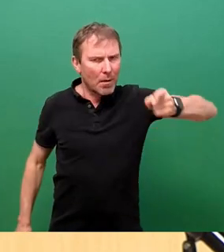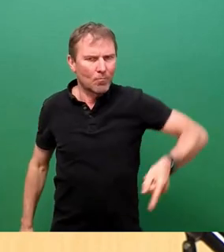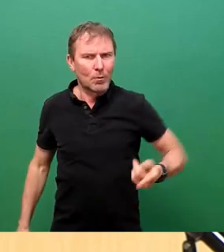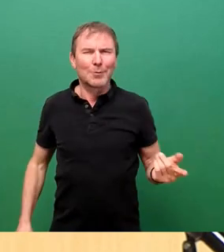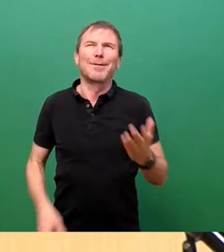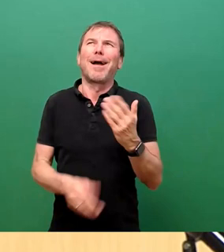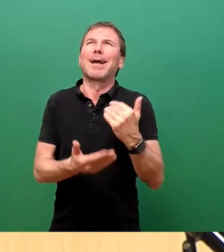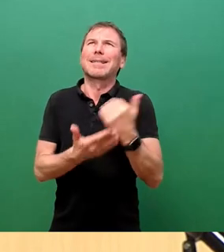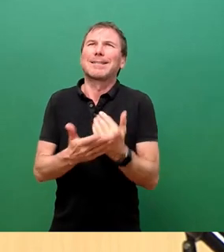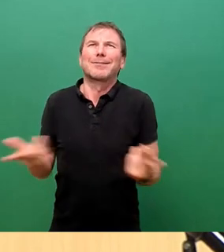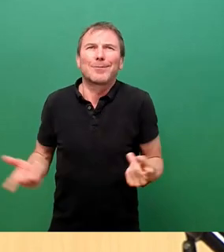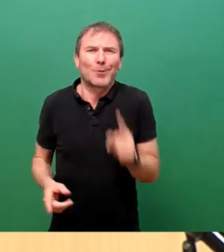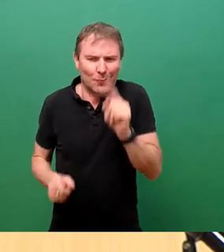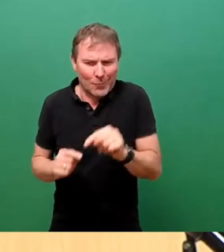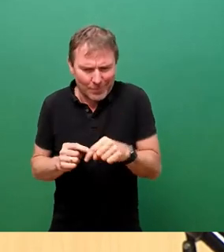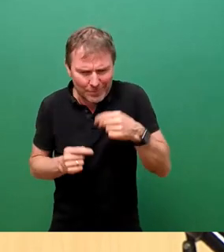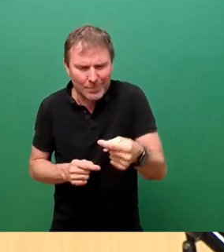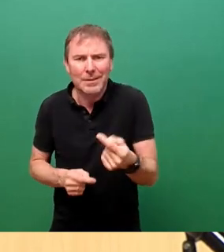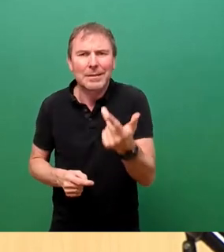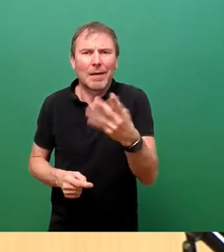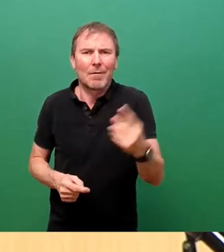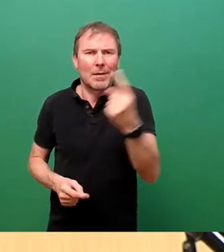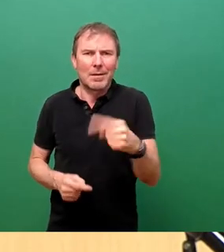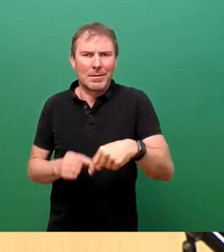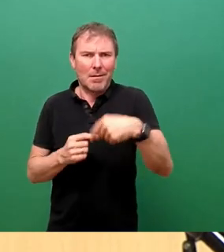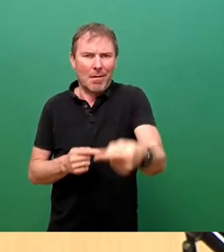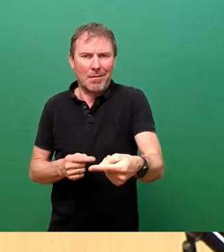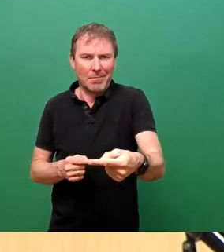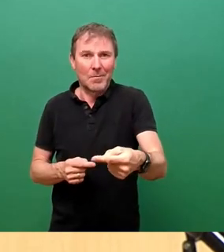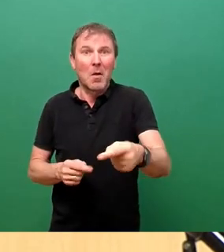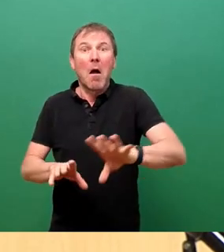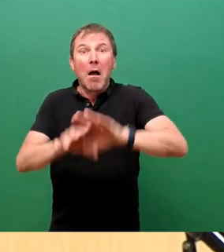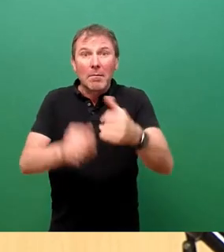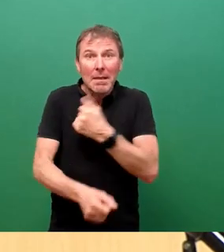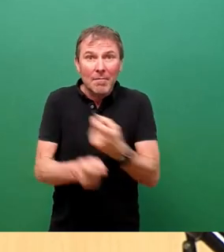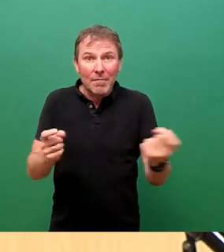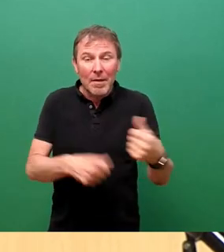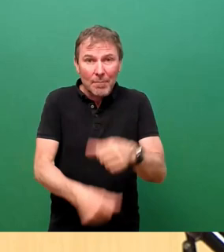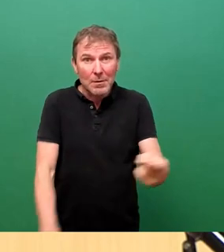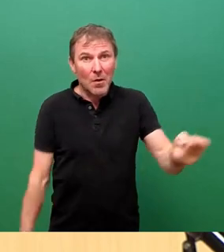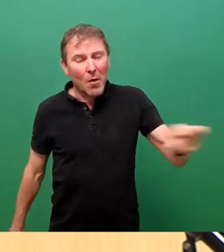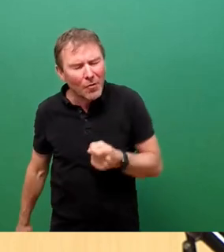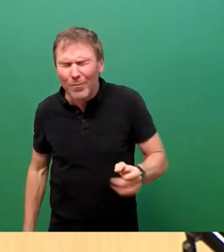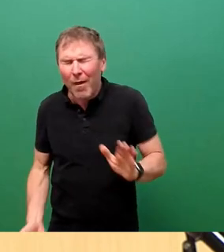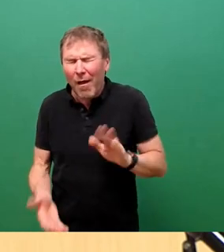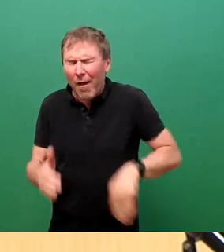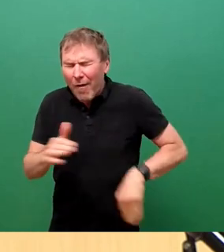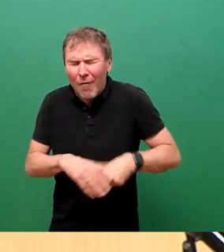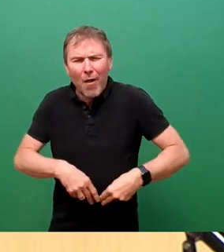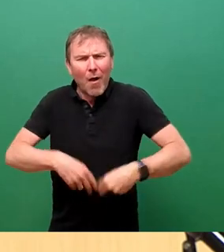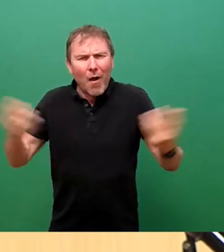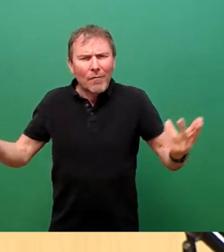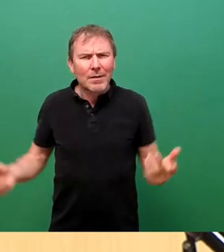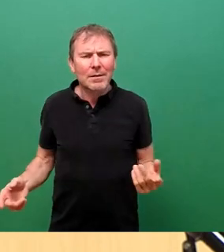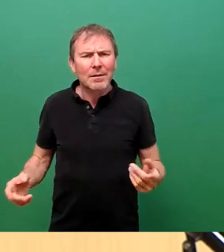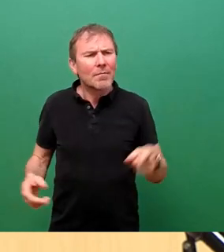dieses Jahres gilt. Ob und wie die allgemeine Impfpflicht dann kommt, ist derzeit völlig offen. Was bleibt also übrig von Ihrer